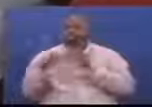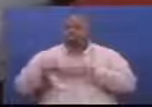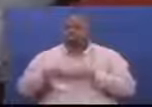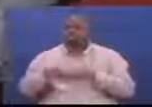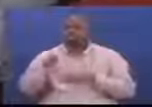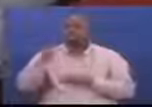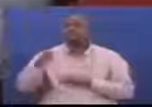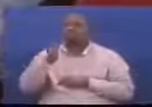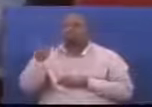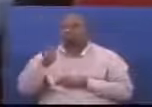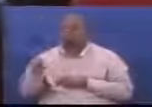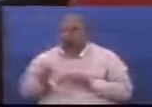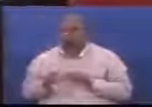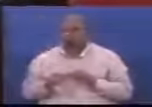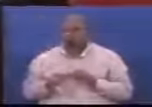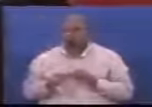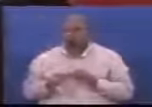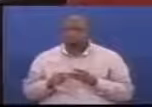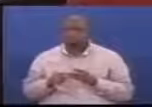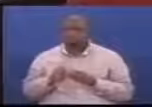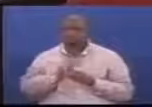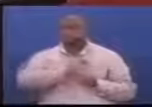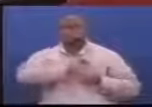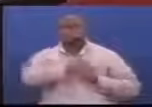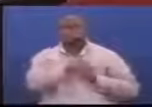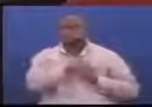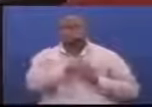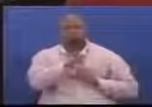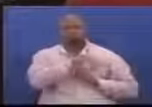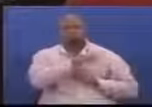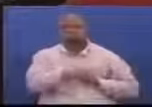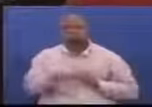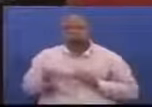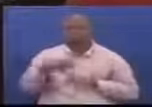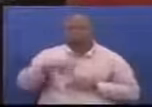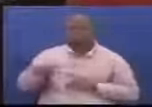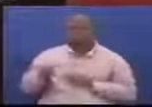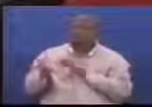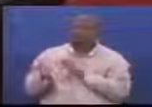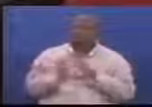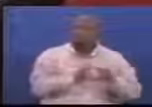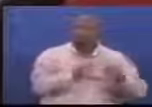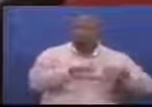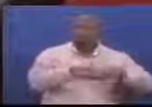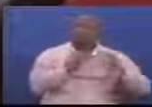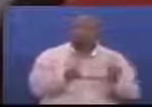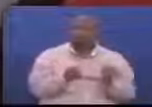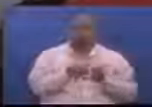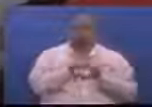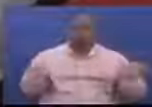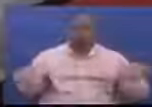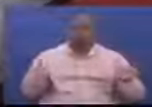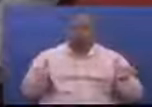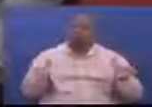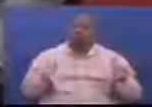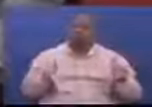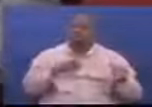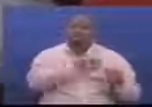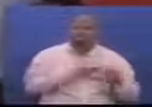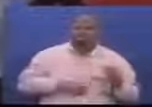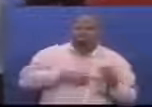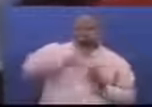Let's not allow mistake za waziri mpango Kuharibu nafasi ya kuchagulio kwa raisi wetu mwakelfu mbili na ishirini